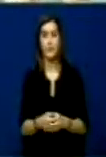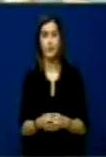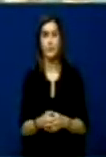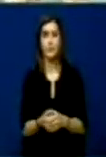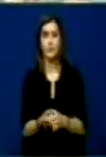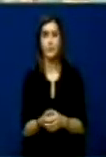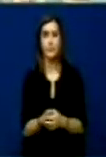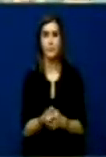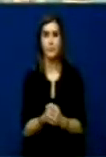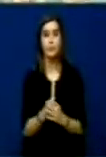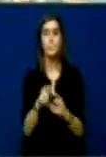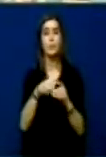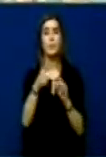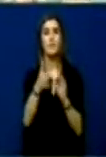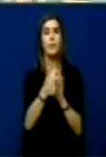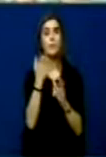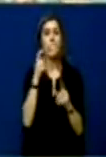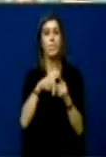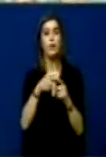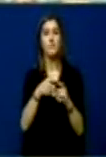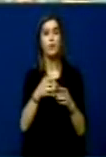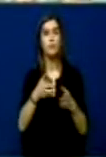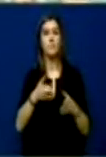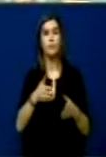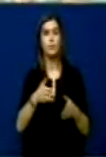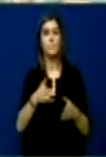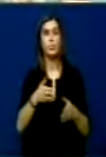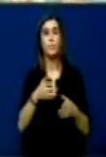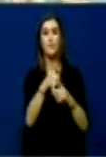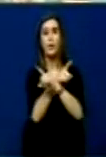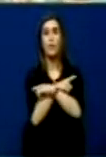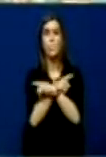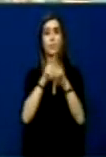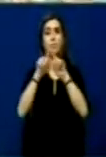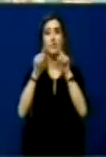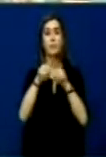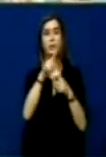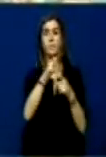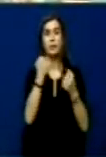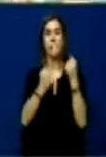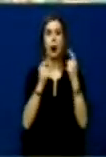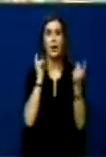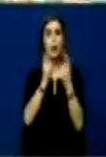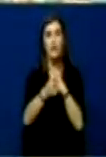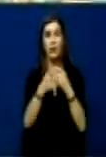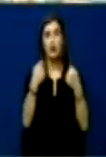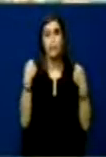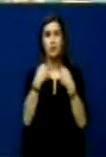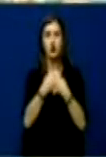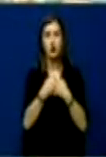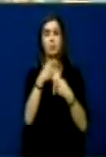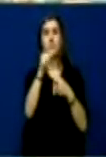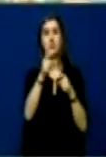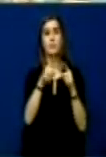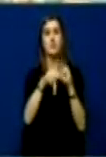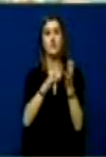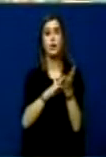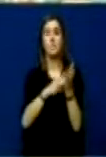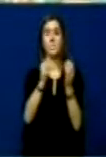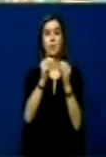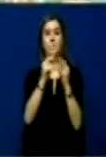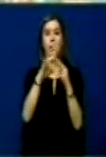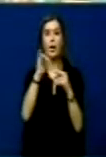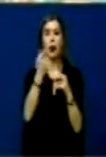Rastit e vrasjeve në aksident të trafiku, ku qartë vizatot rasti i bajrush gjemajlit, i cilë me qëto